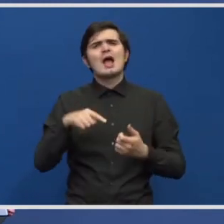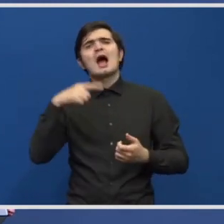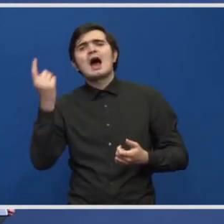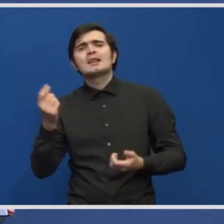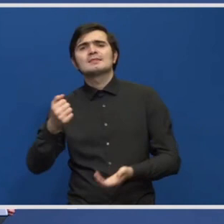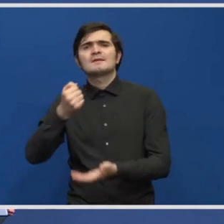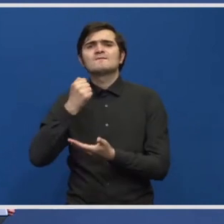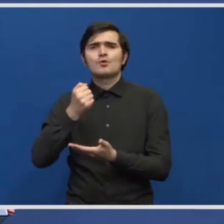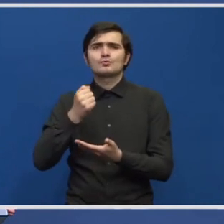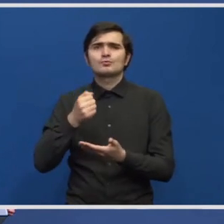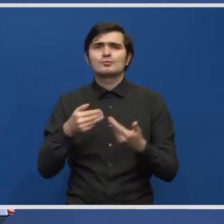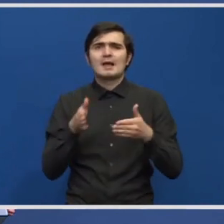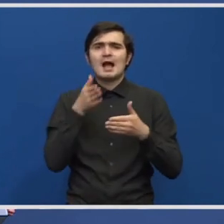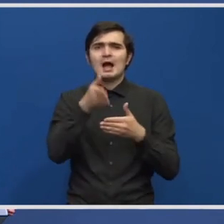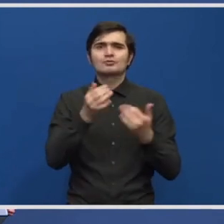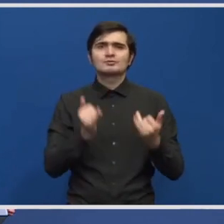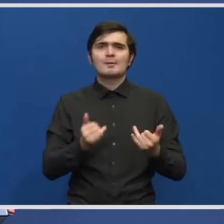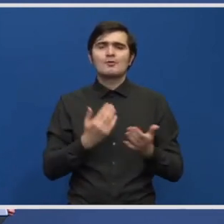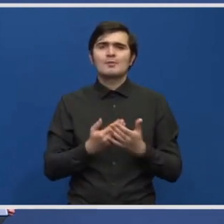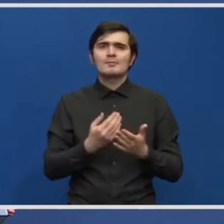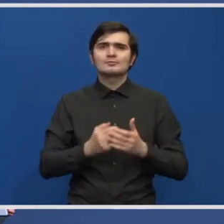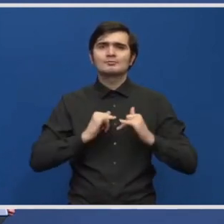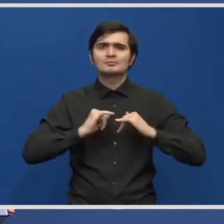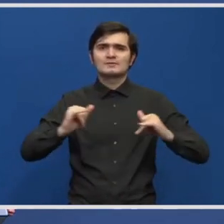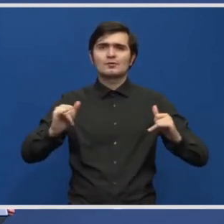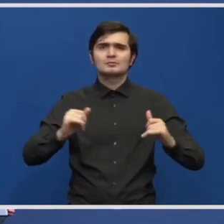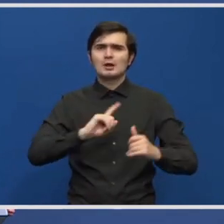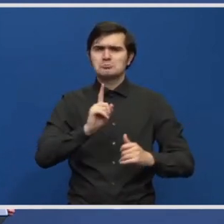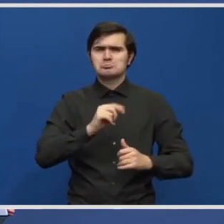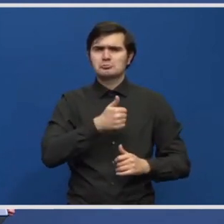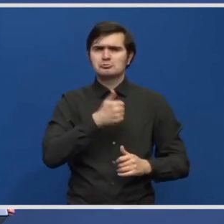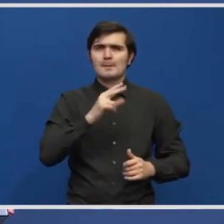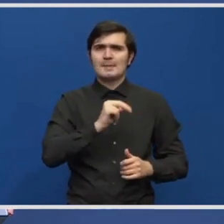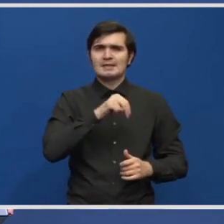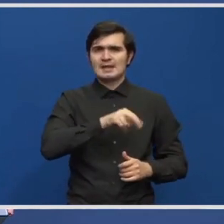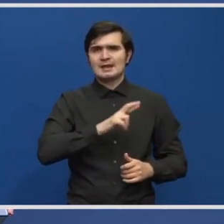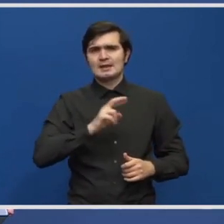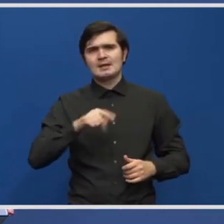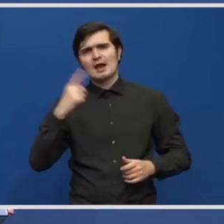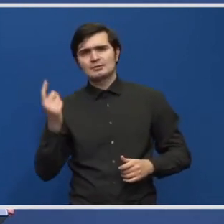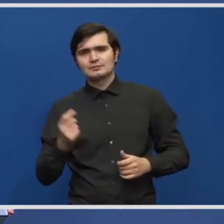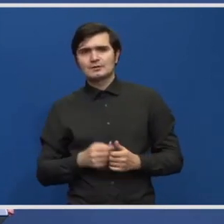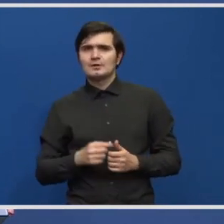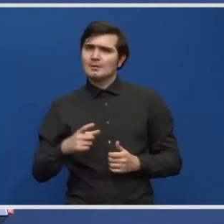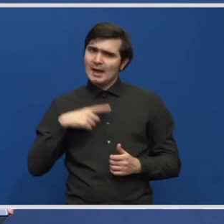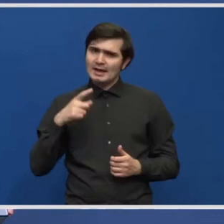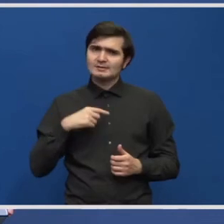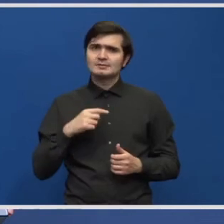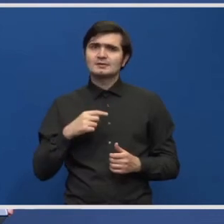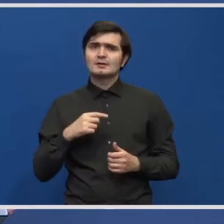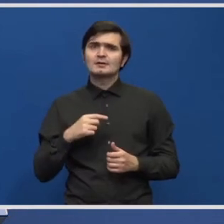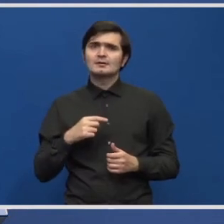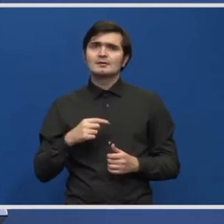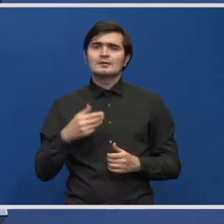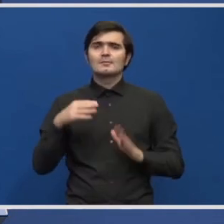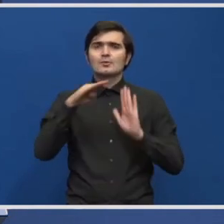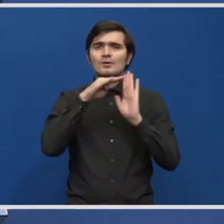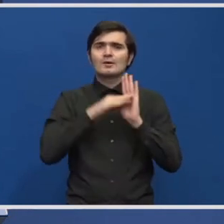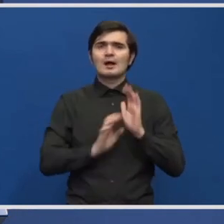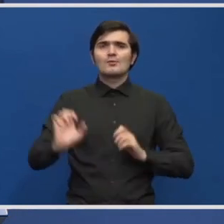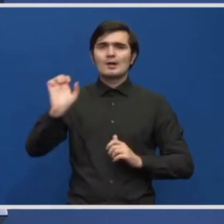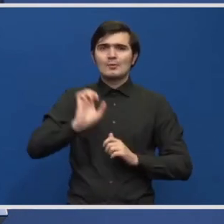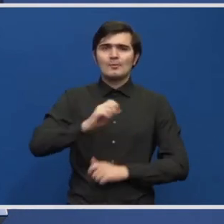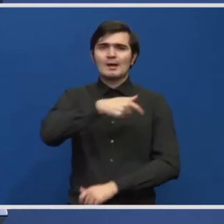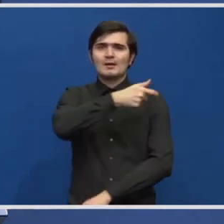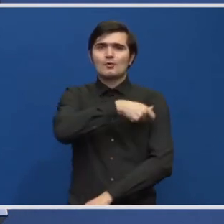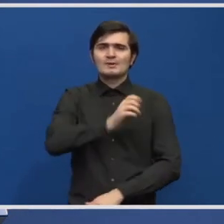pentru dezvoltarea infrastructurii în afară de PNRR pe care lucrăm? Mai avem Connecting Europe Facility, care este un program tot al Comisiei